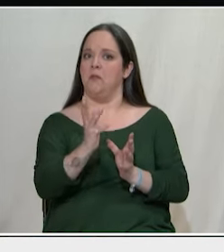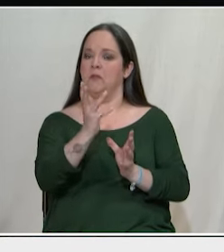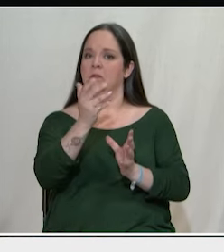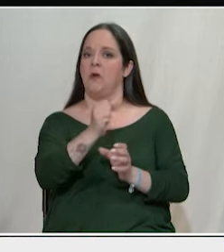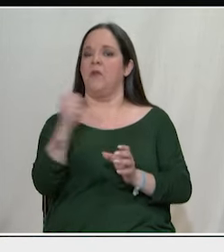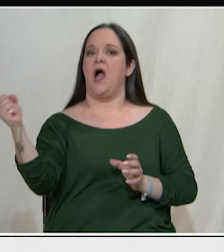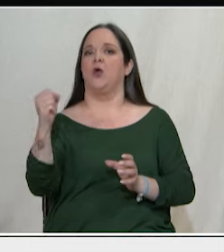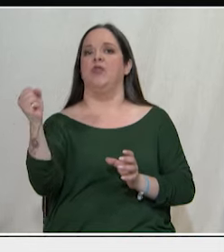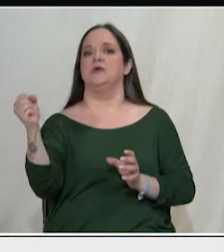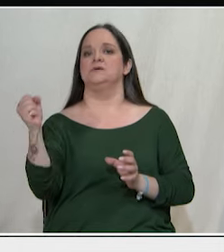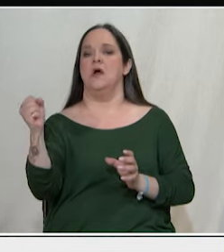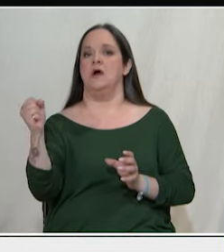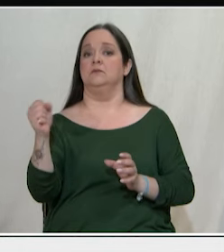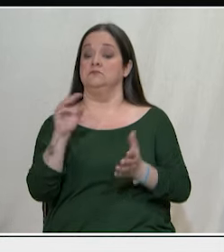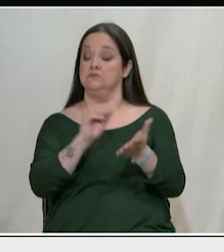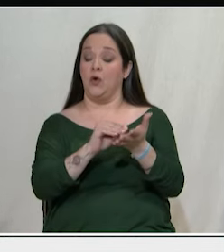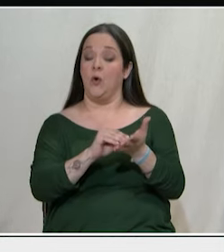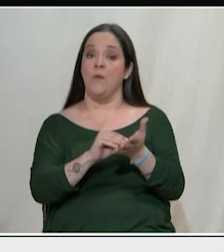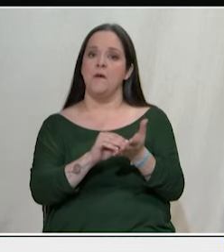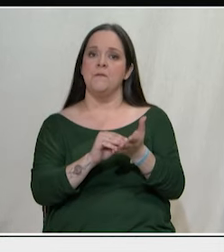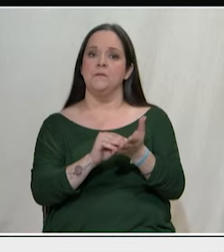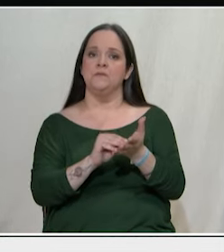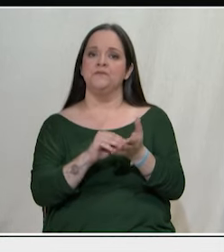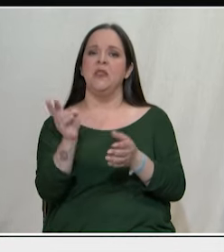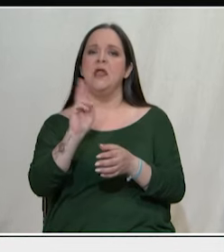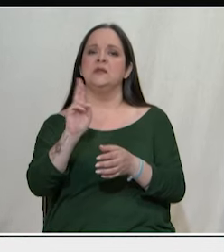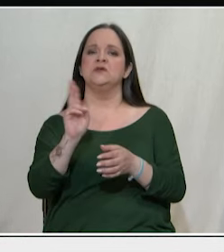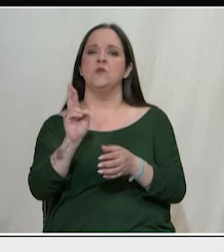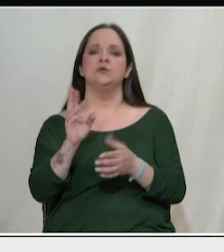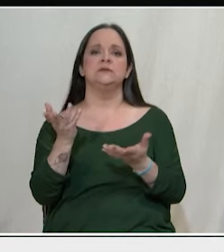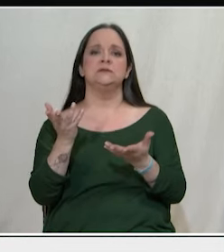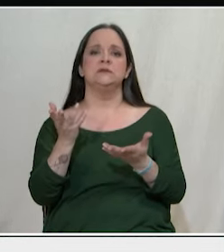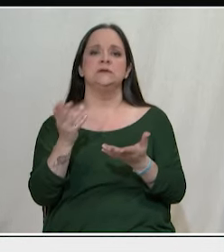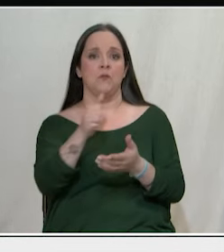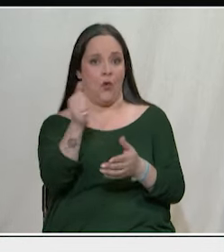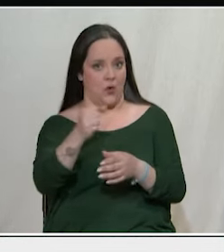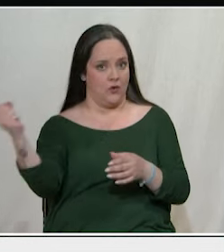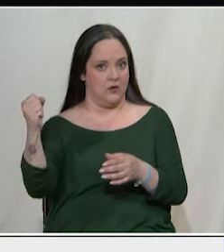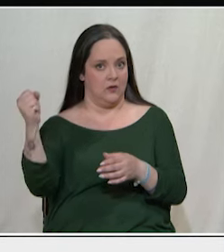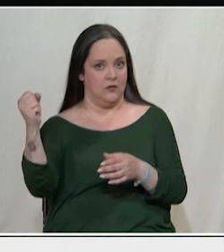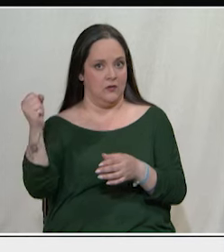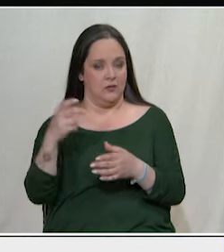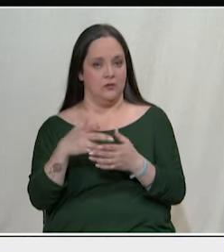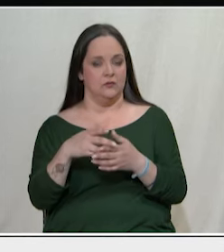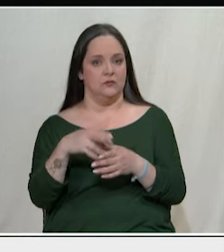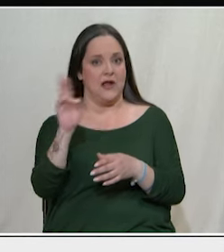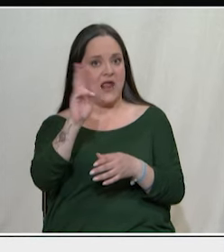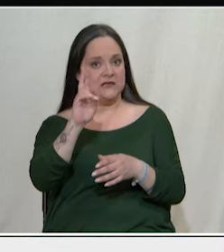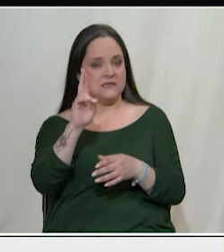ακροδεξιά. Και κάτι ακόμα. Ρατσιστές είναι μόνο οι ακροδεξοί. Ρατσιστές δεν είναι